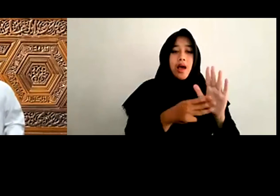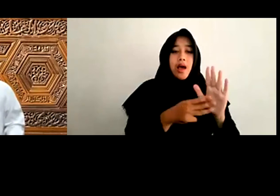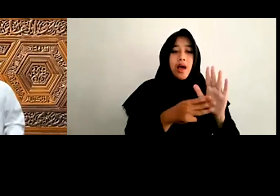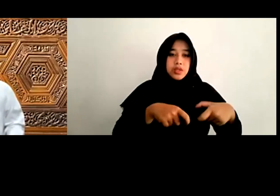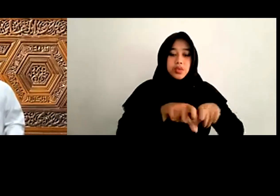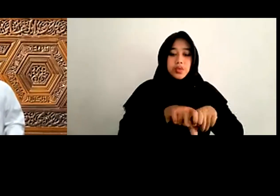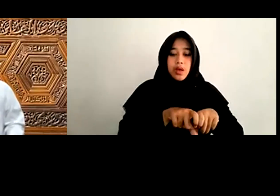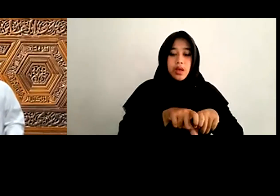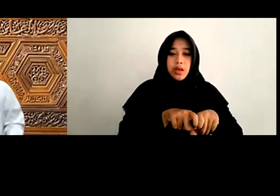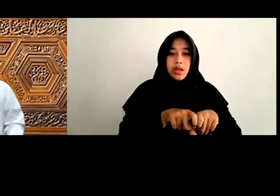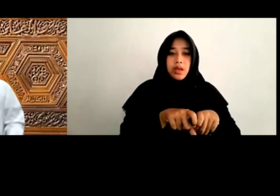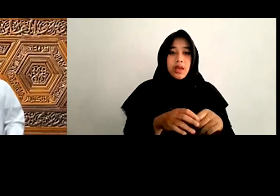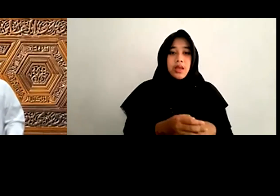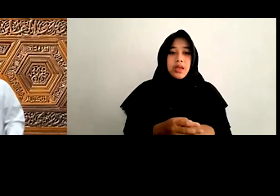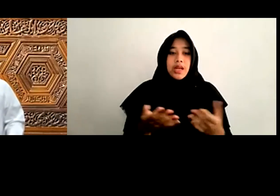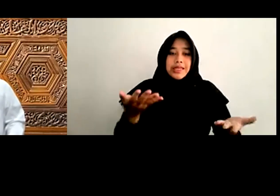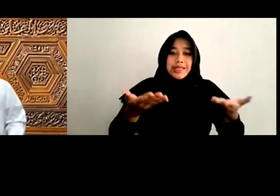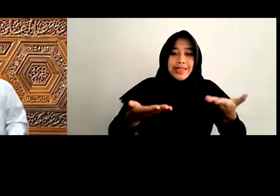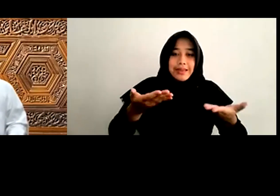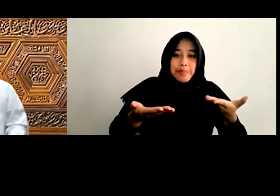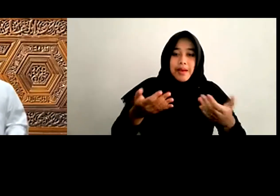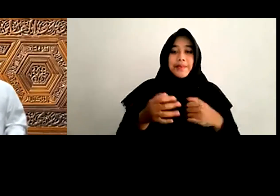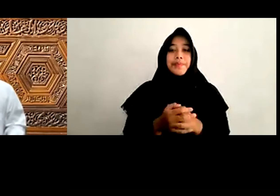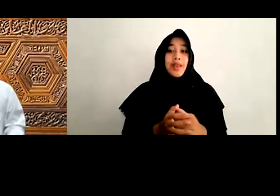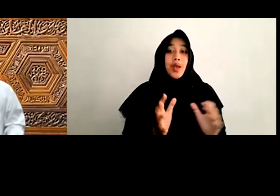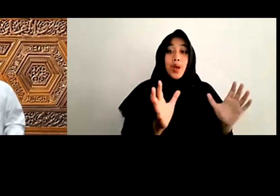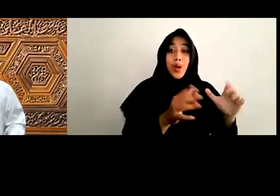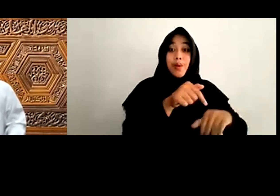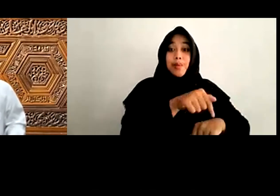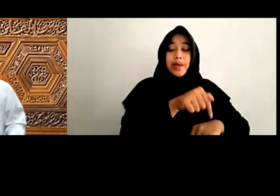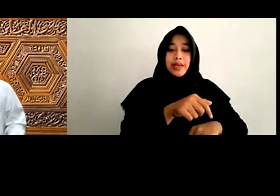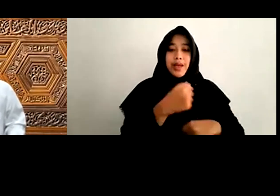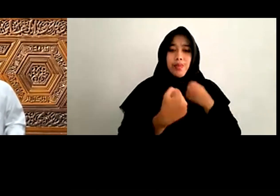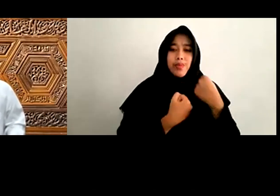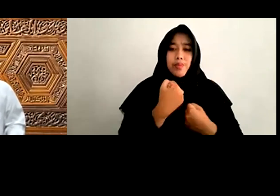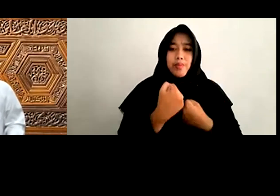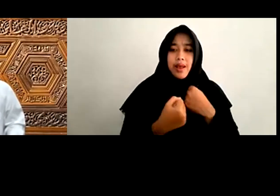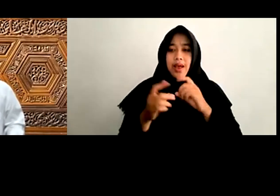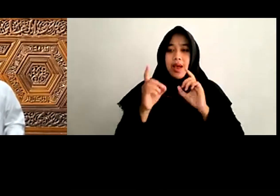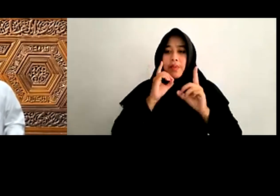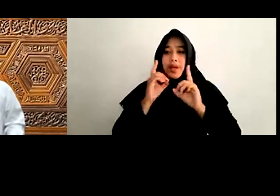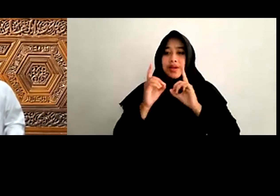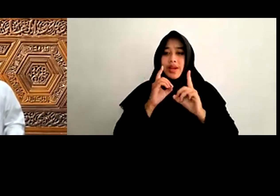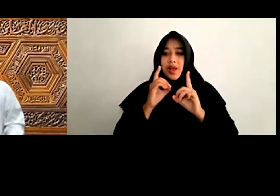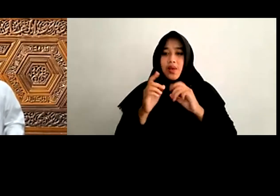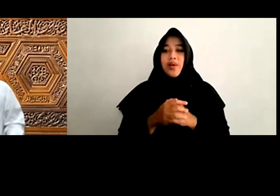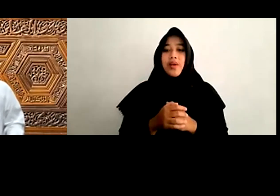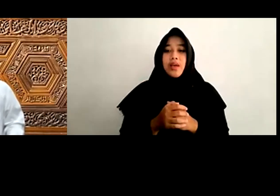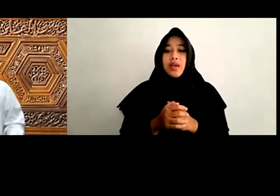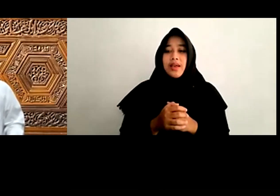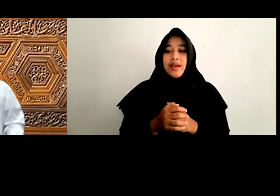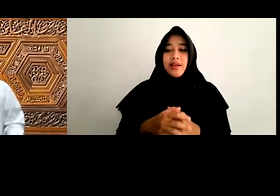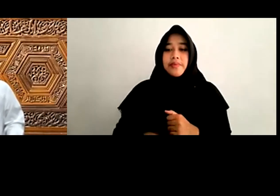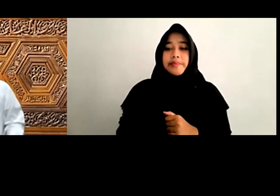Kelompok ini Berupaya Mendialogkan Terus-menerus Antara kedua Sistem hukum Yang telah Mempengaruhi